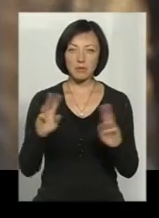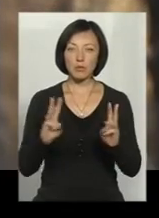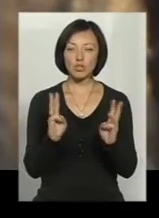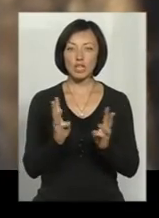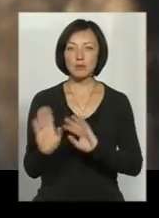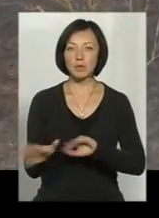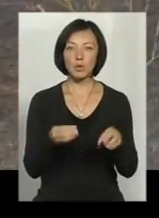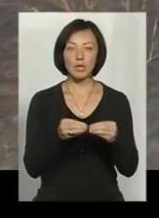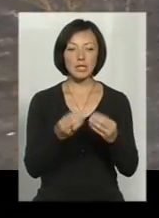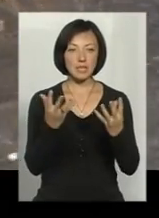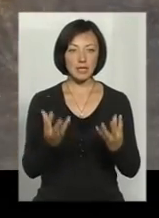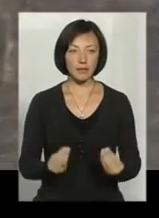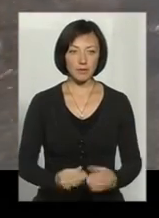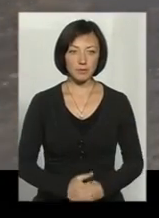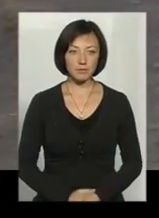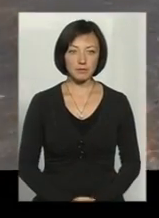минуло 10 днів.